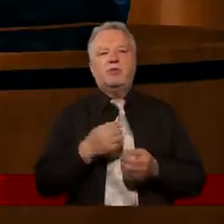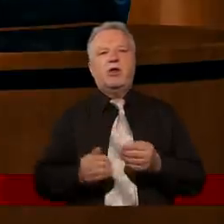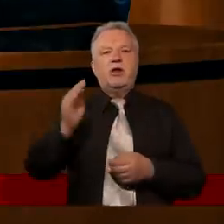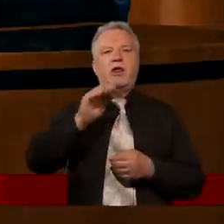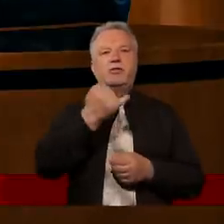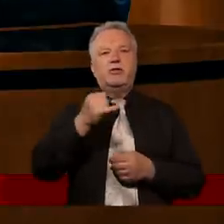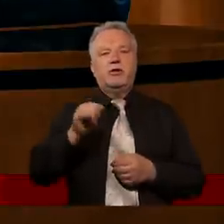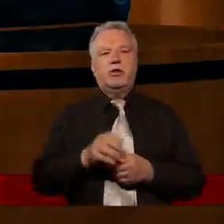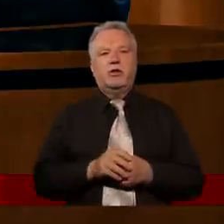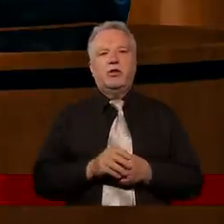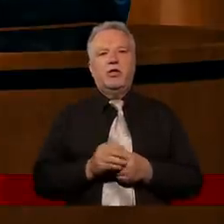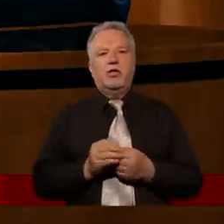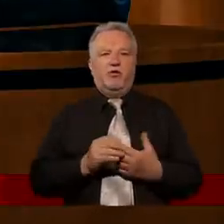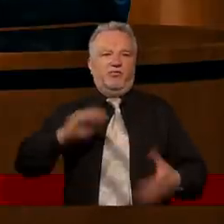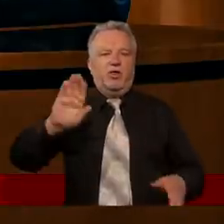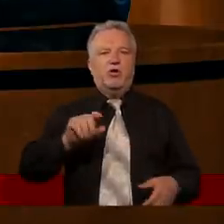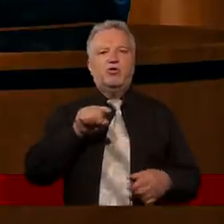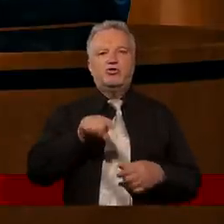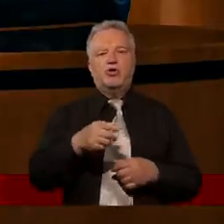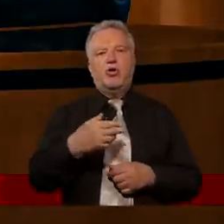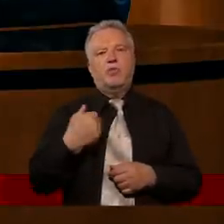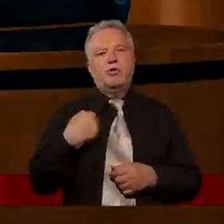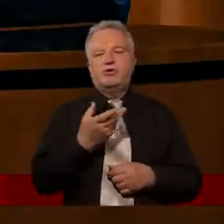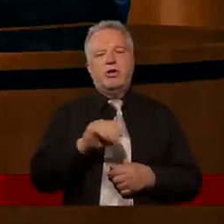Wielkość to być nieprzeciętnym.